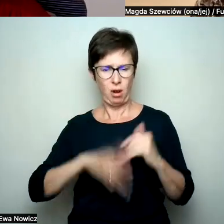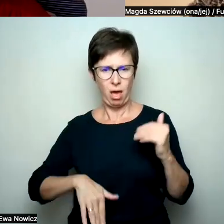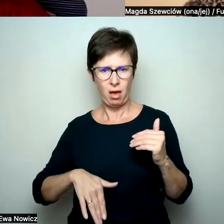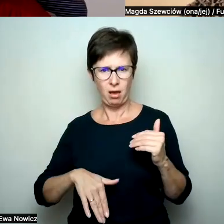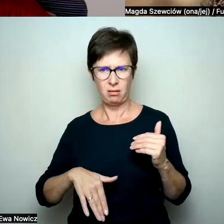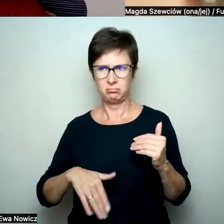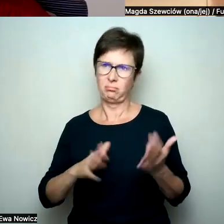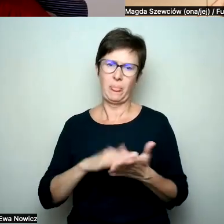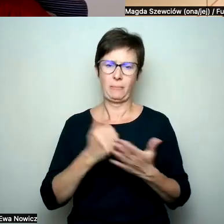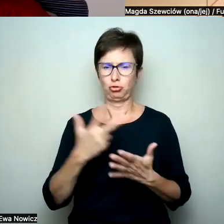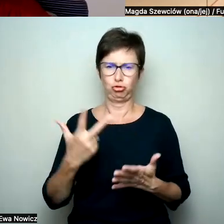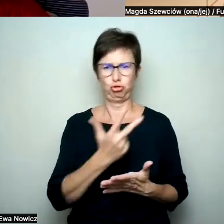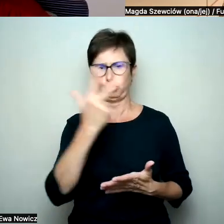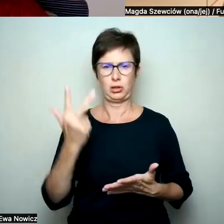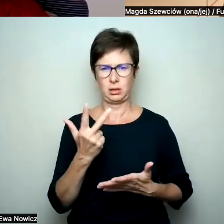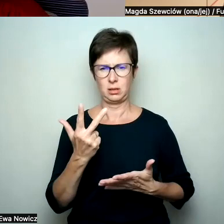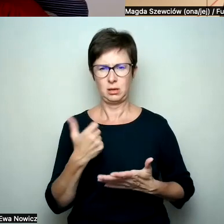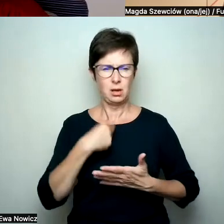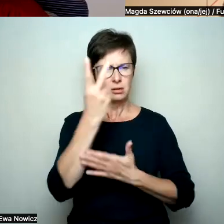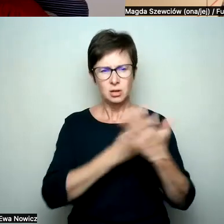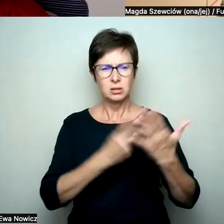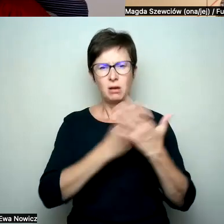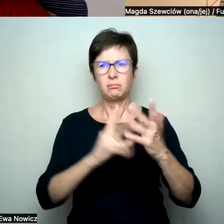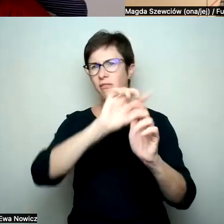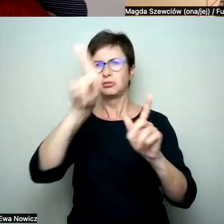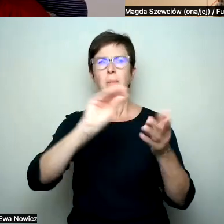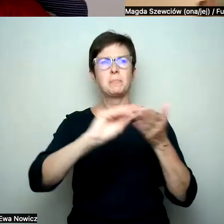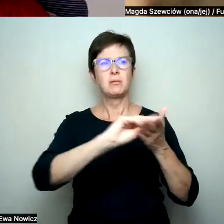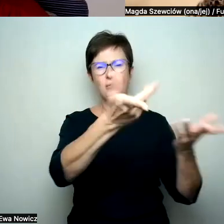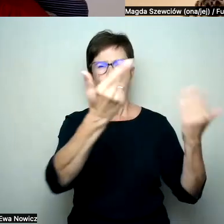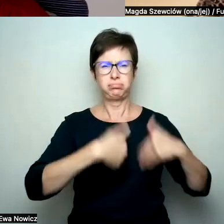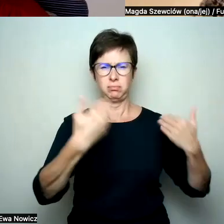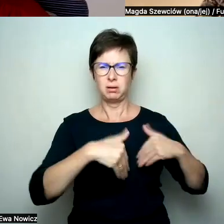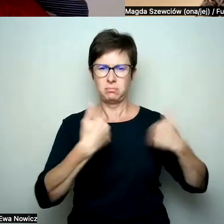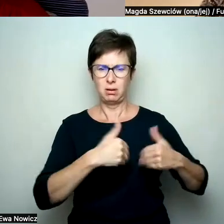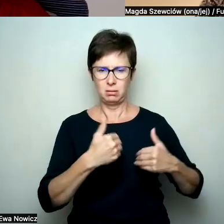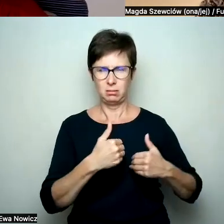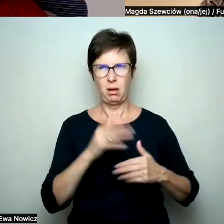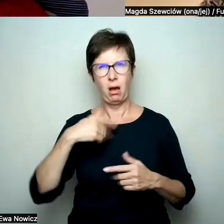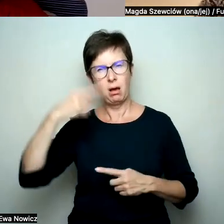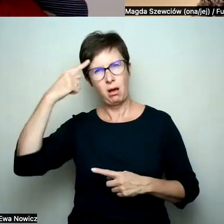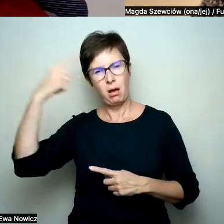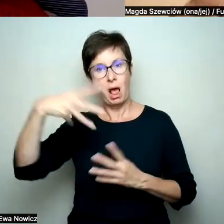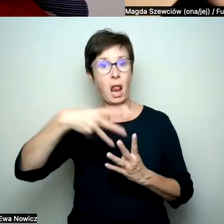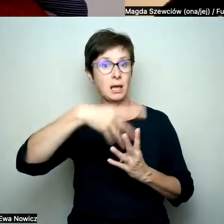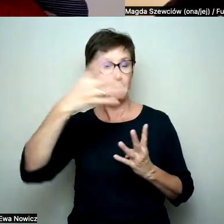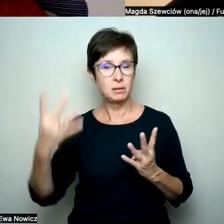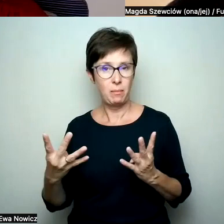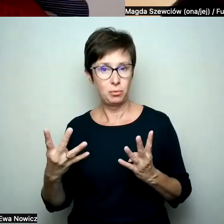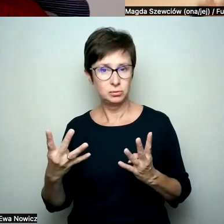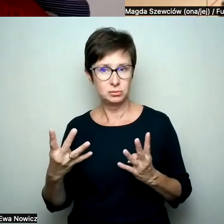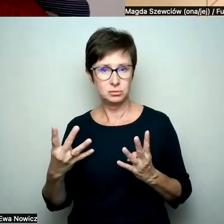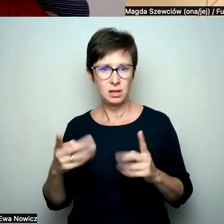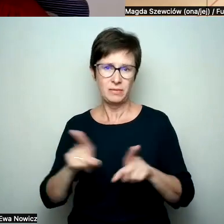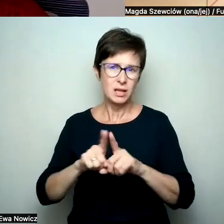trzy dni przez to wszystko, co musiałam czytać na swój temat, ale przecież społeczność LGBTQ+, i niestety nie tylko ta społeczność, jest